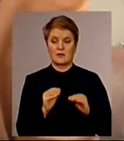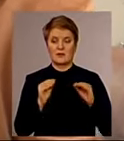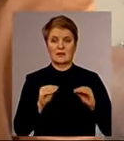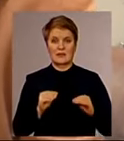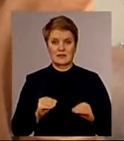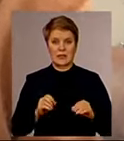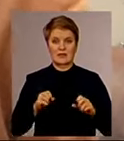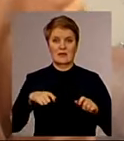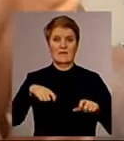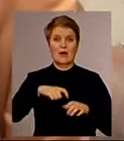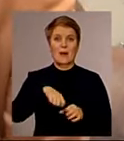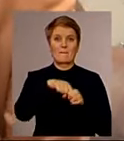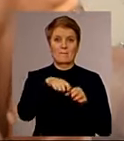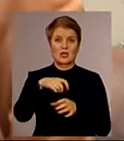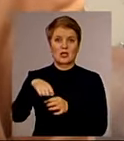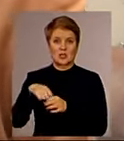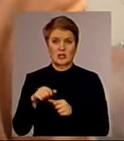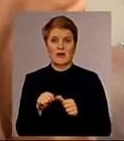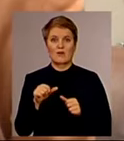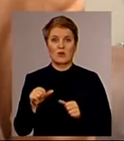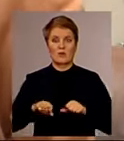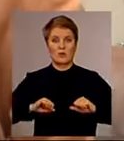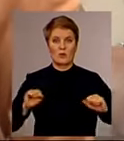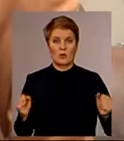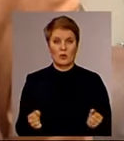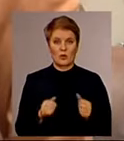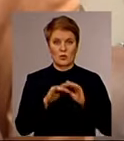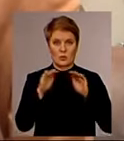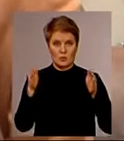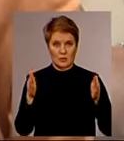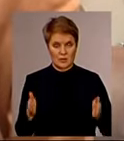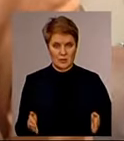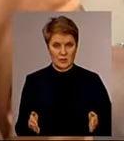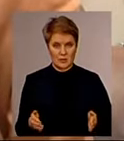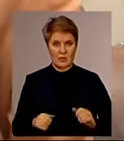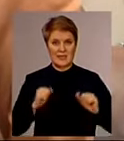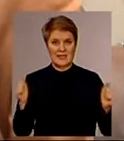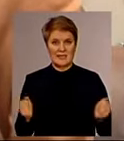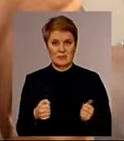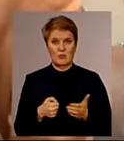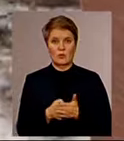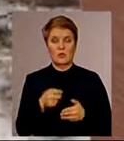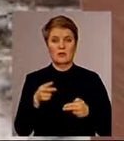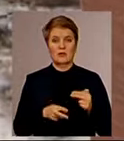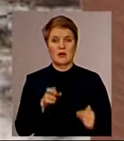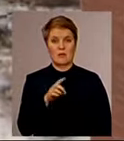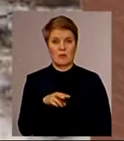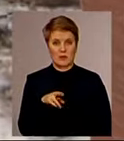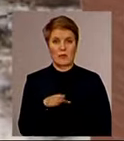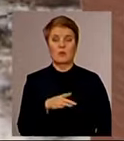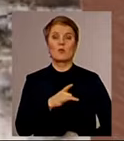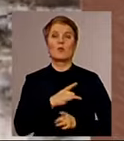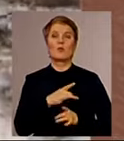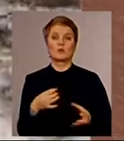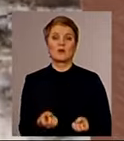полотняні мішечки і вони в них зимують в окремому холодильнику. Зимують до кінця березня, потім відбувається